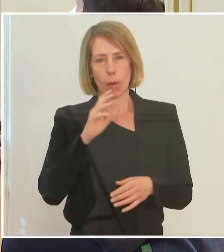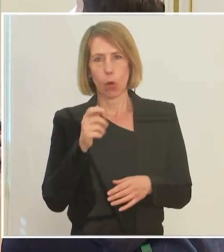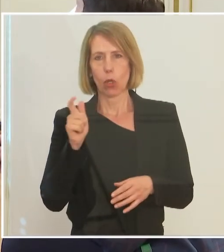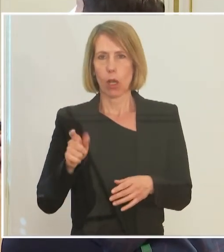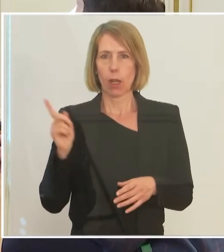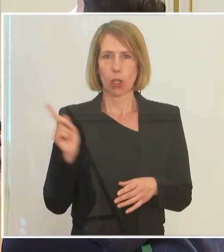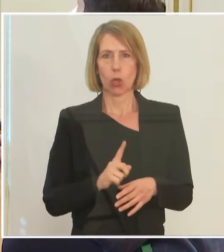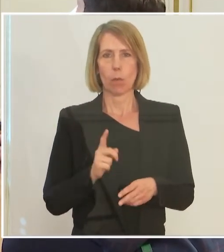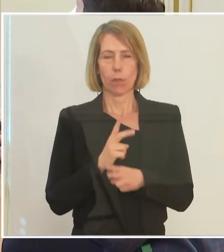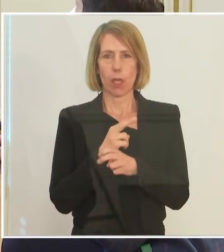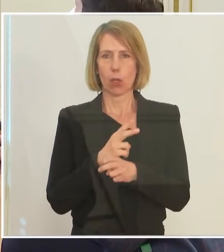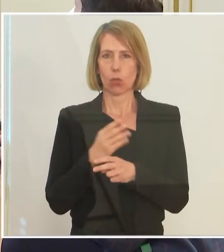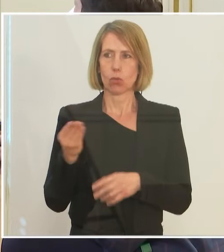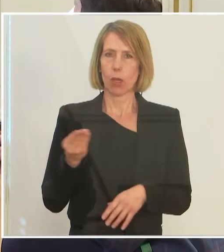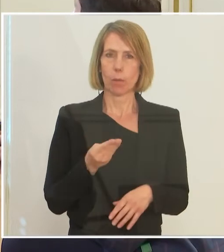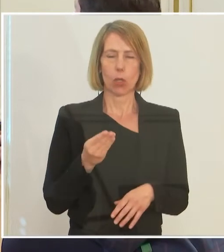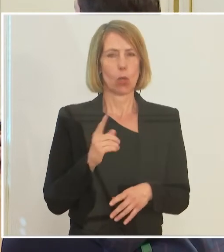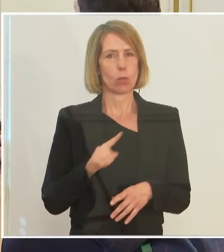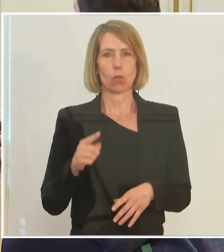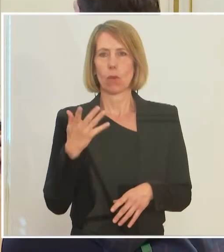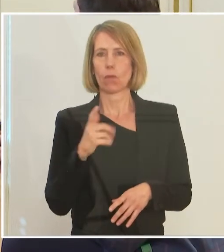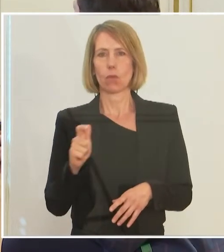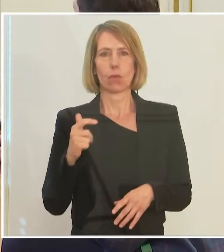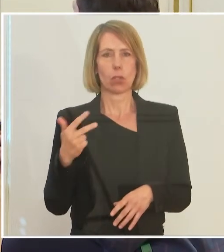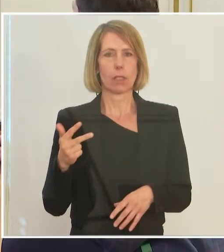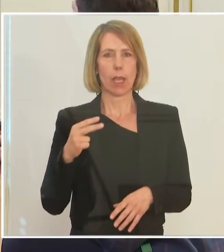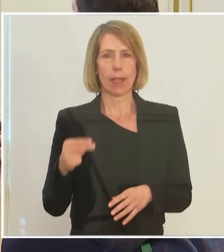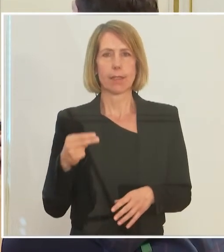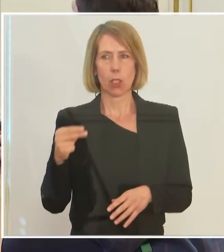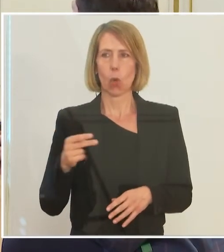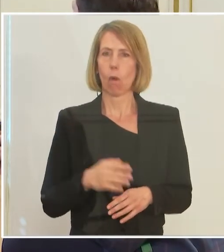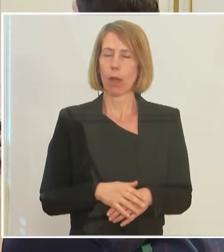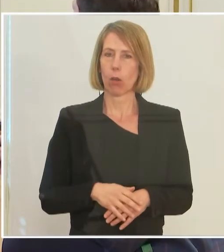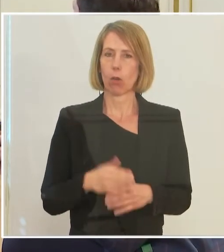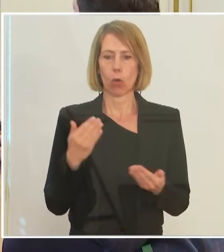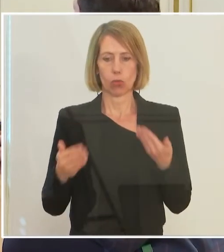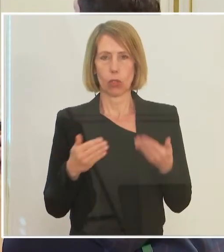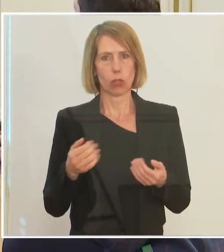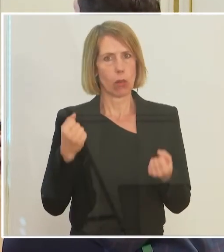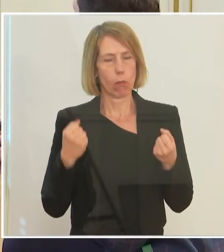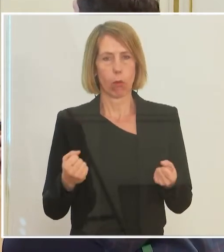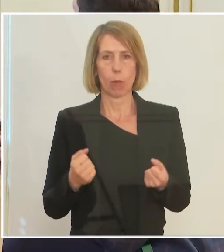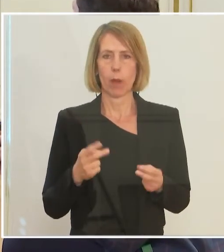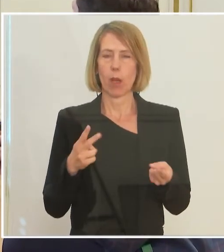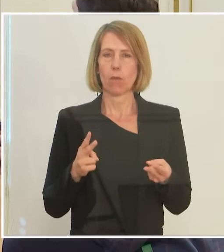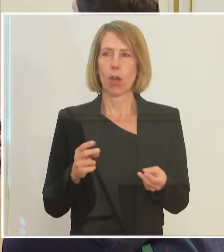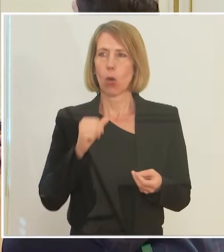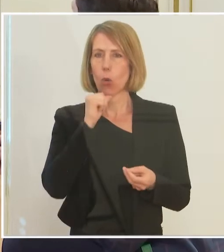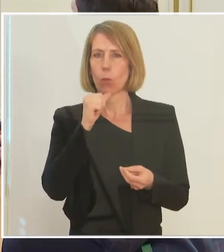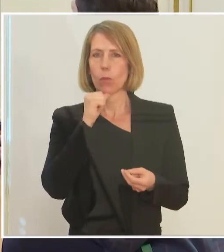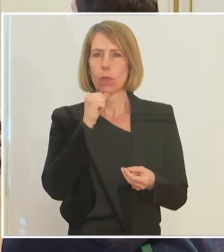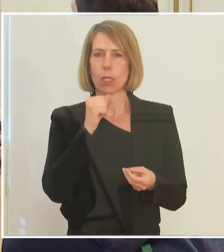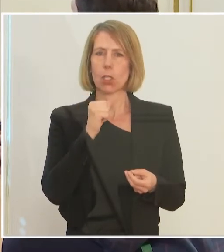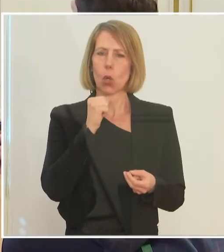Das ist ein großer Unterschied. Da gibt es eine Kritik. Warum bemüht sich die Bundesregierung nicht, sagt sie, diesen ungerechten